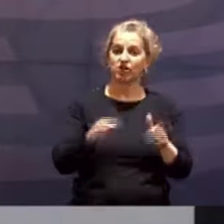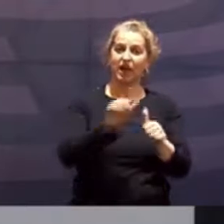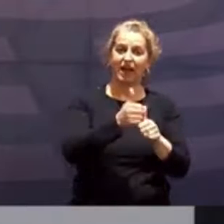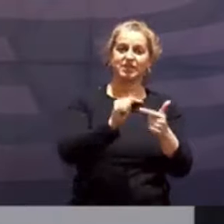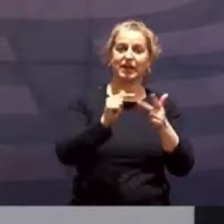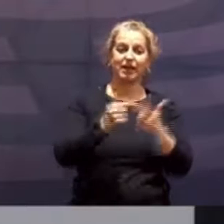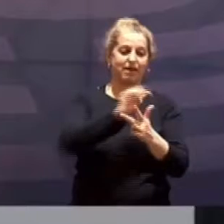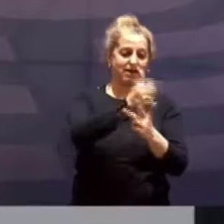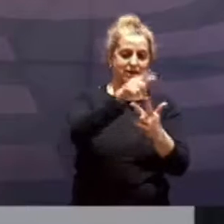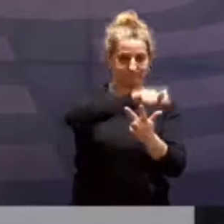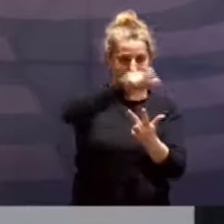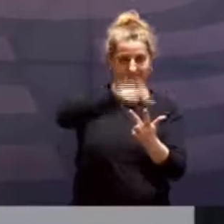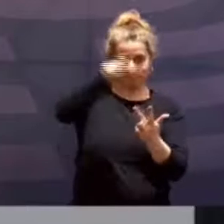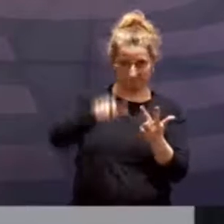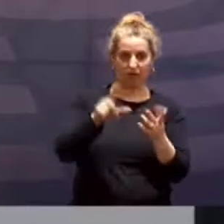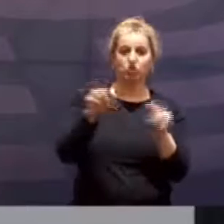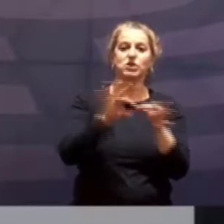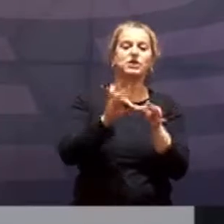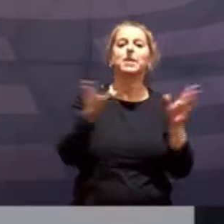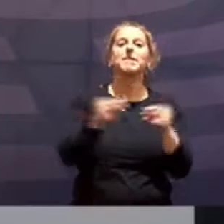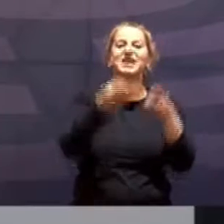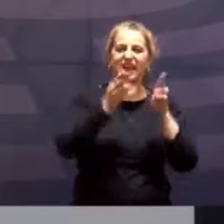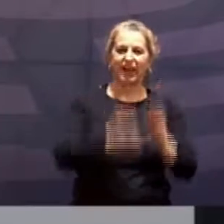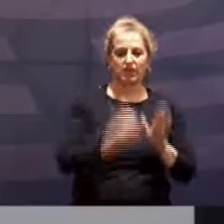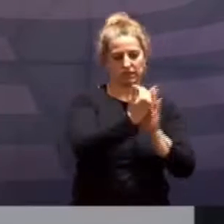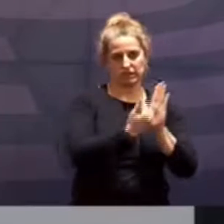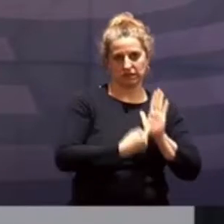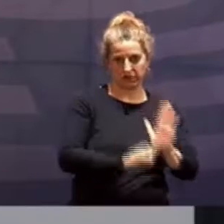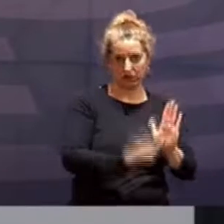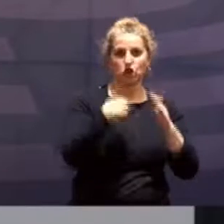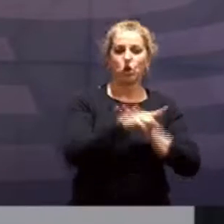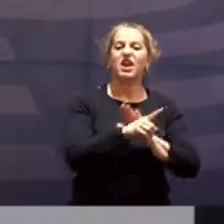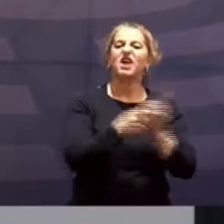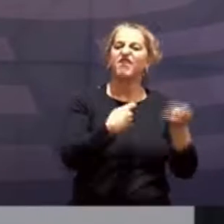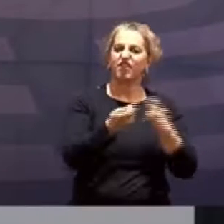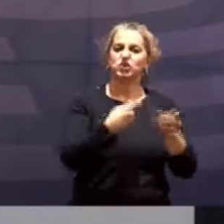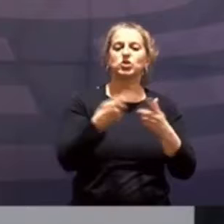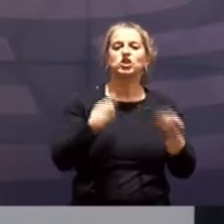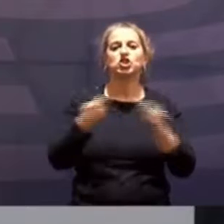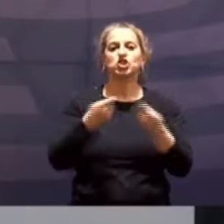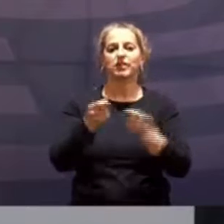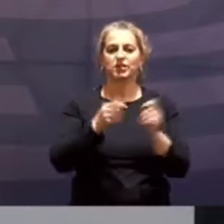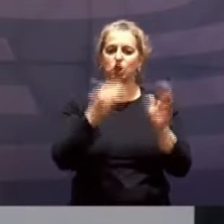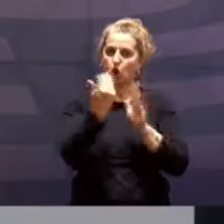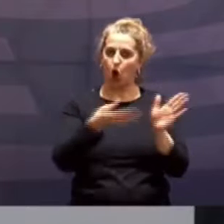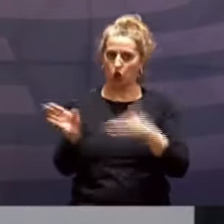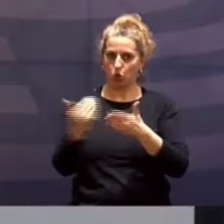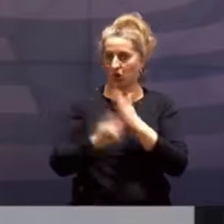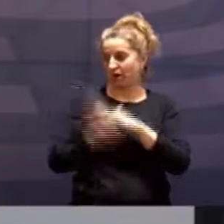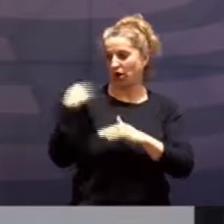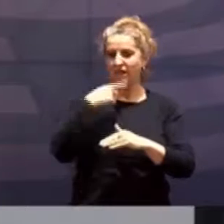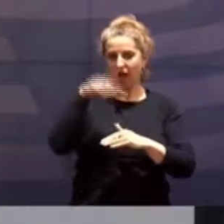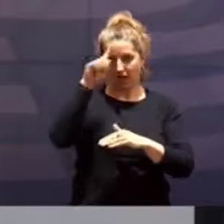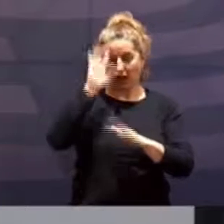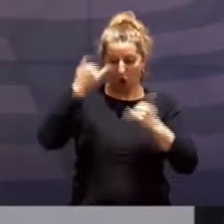Regelungen, die auch mit der Veränderung der Rechtsverordnung auch durch den Verfassungs und Geschäftsordnungsausschuss vom vergangenen Freitag ab